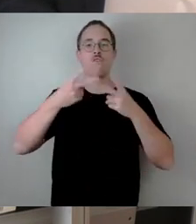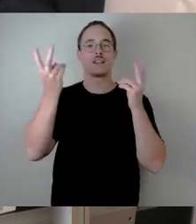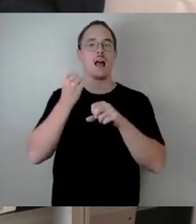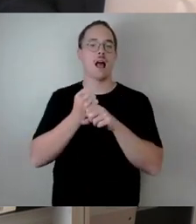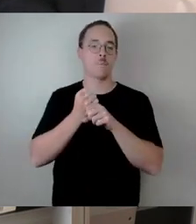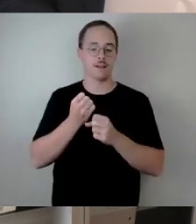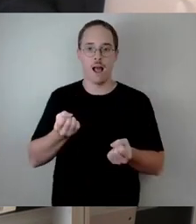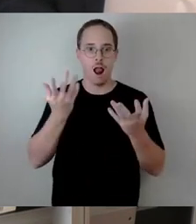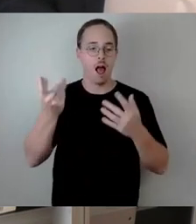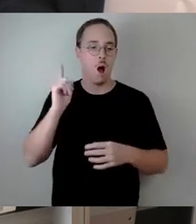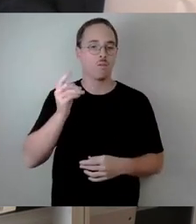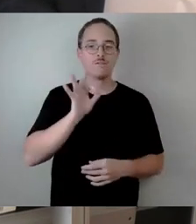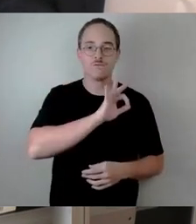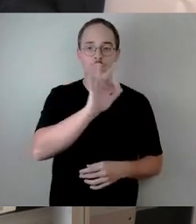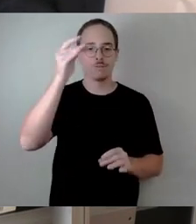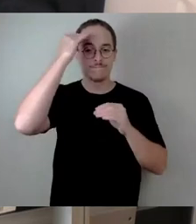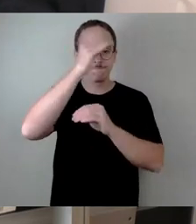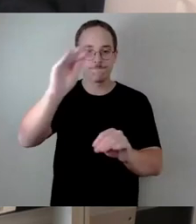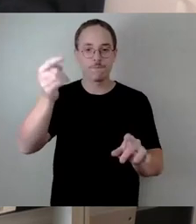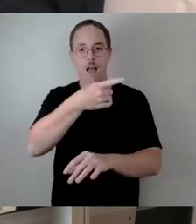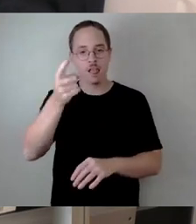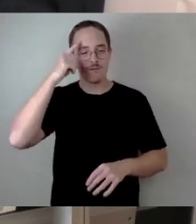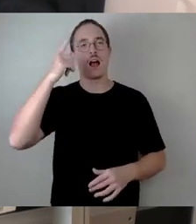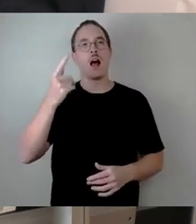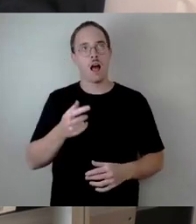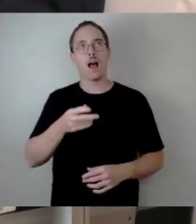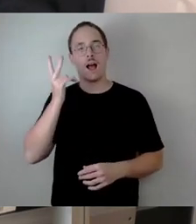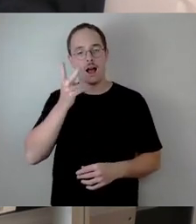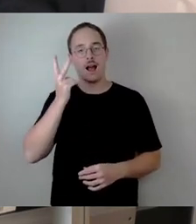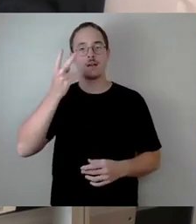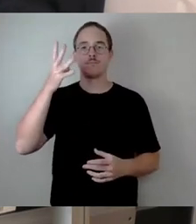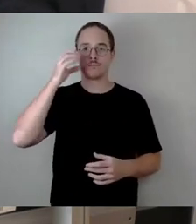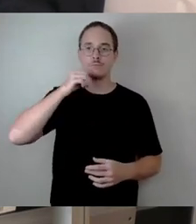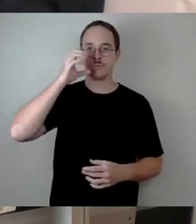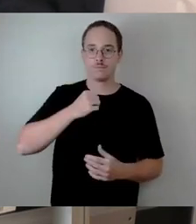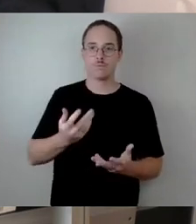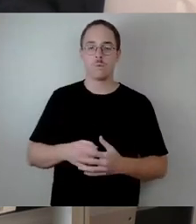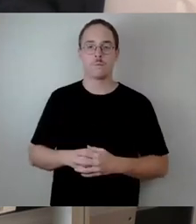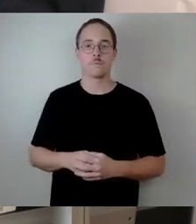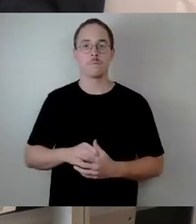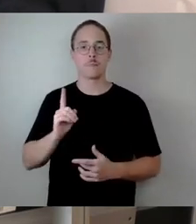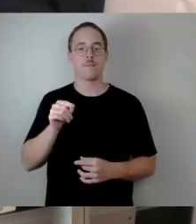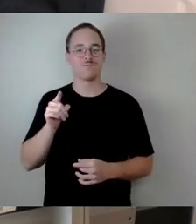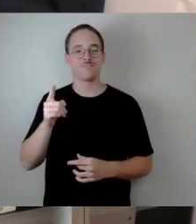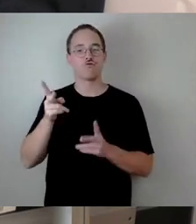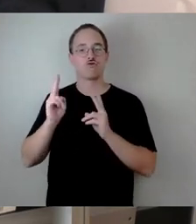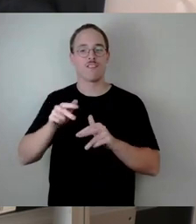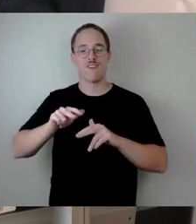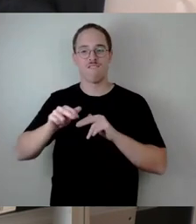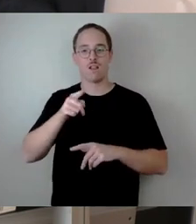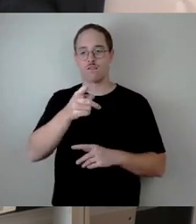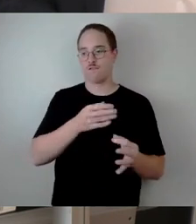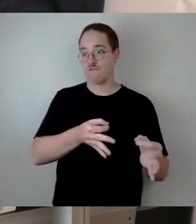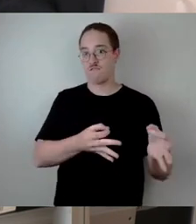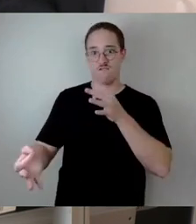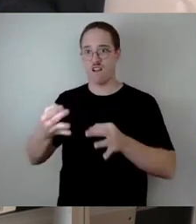Bürger vor die Lage kommen, dass wir also die Notwendigkeit von Anfragen an die Stadtverwaltung minimieren. Ich glaube, da sind wir inzwischen ziemlich gut, wie wir das getan